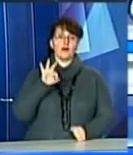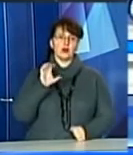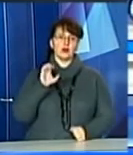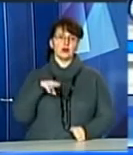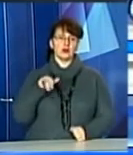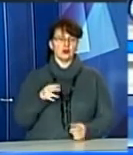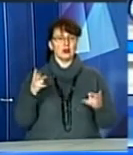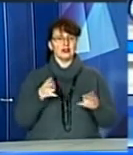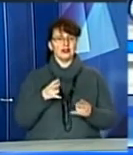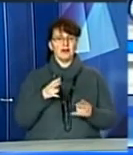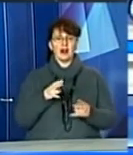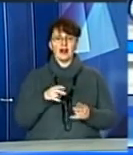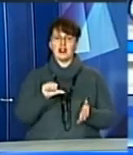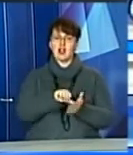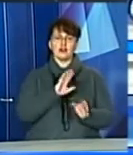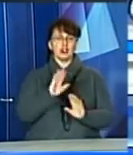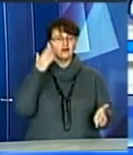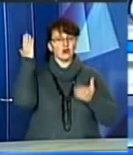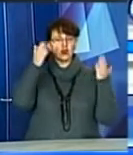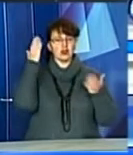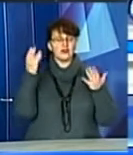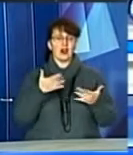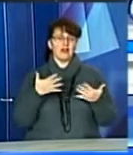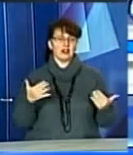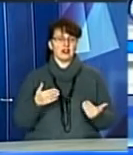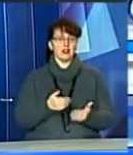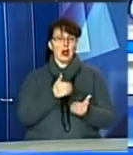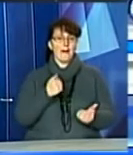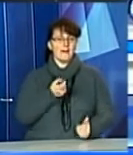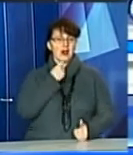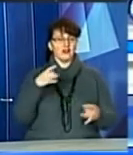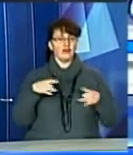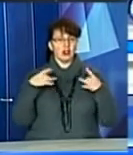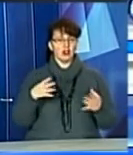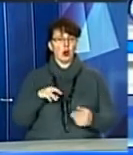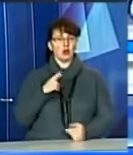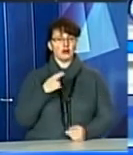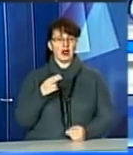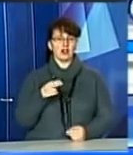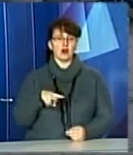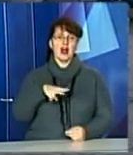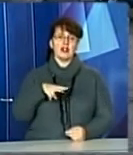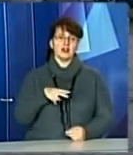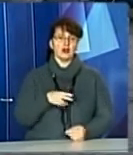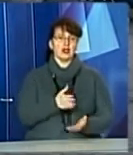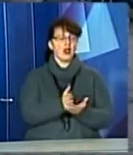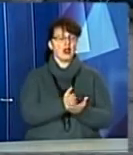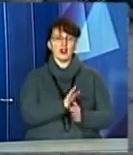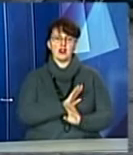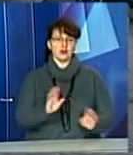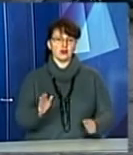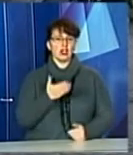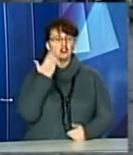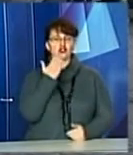потрібно уникати веселощів та різних розваг. Вперед Великодню П'ятницю божественна літургія не правиться, натомість читається Євангелія